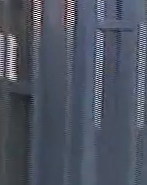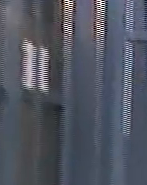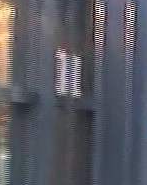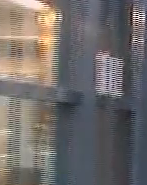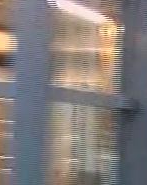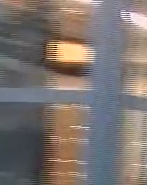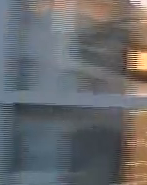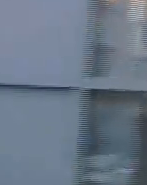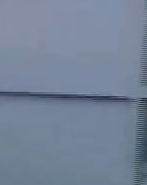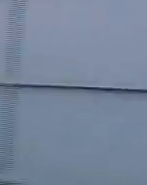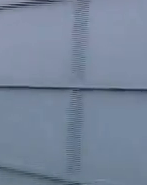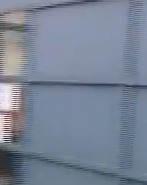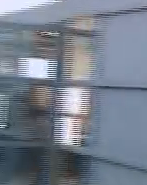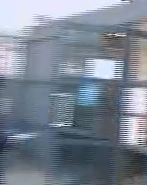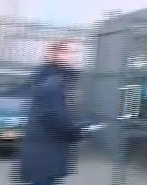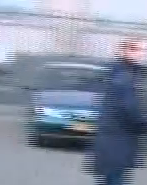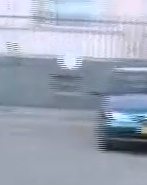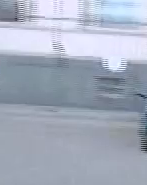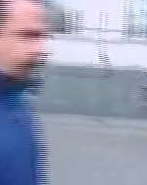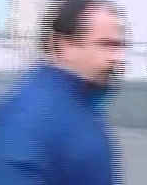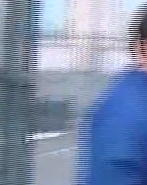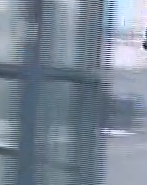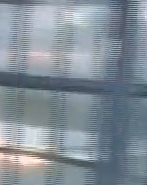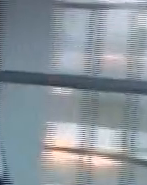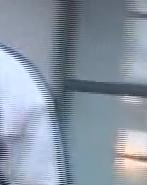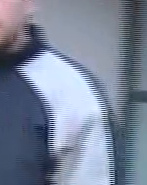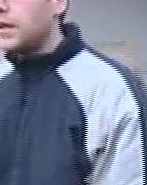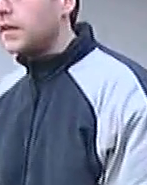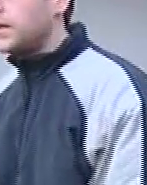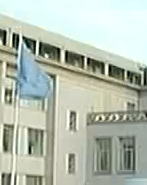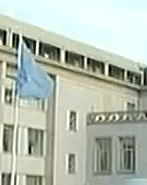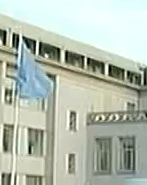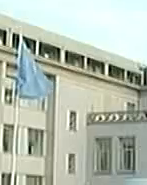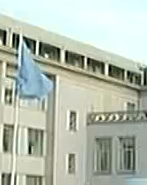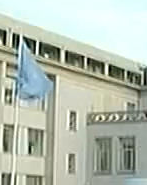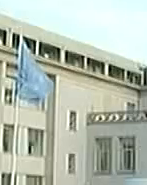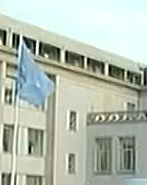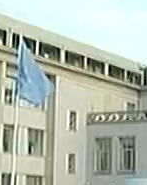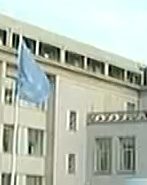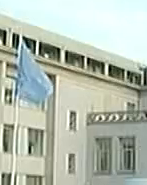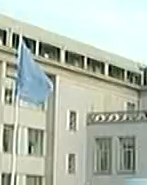Predsjednik Haškog tribunala Patrik Robinson ocenio da je Srbija unapredila saradnju sa tužilaštom suda.